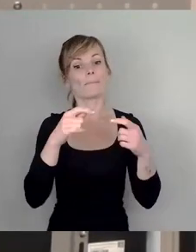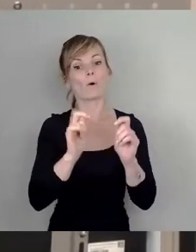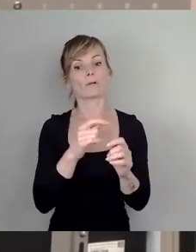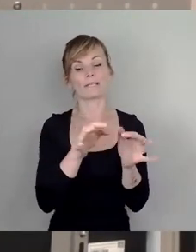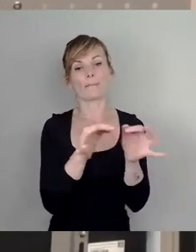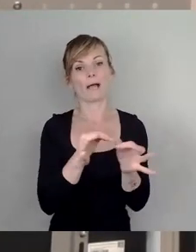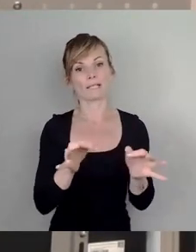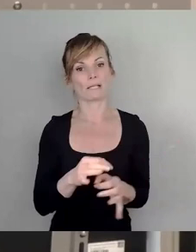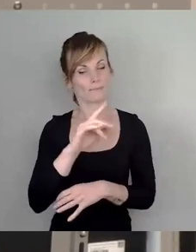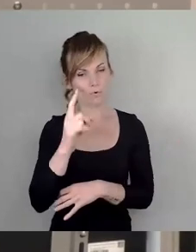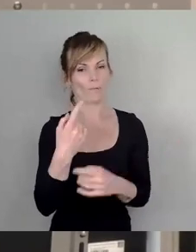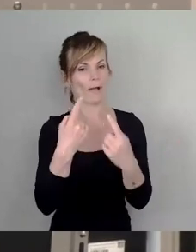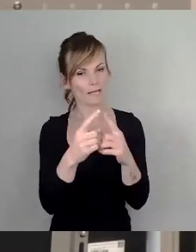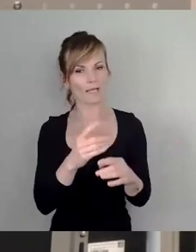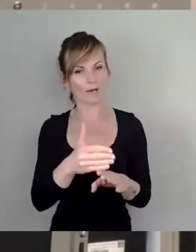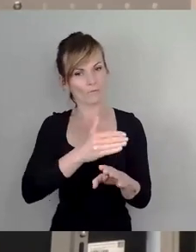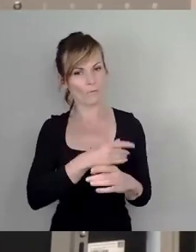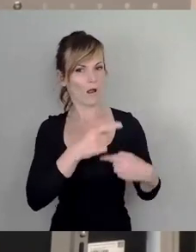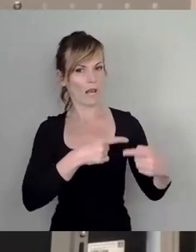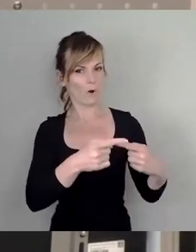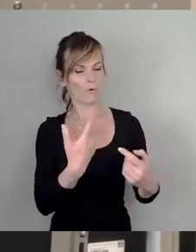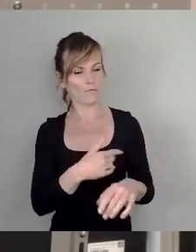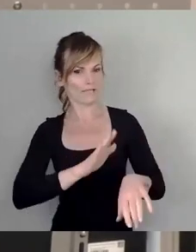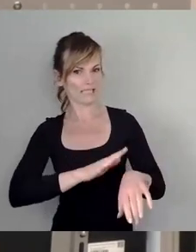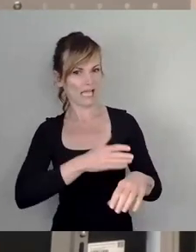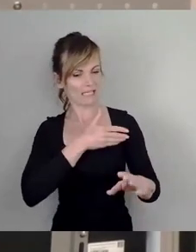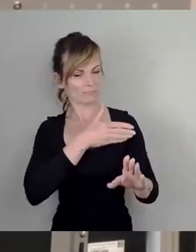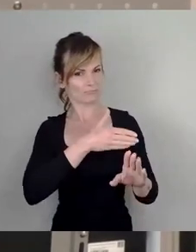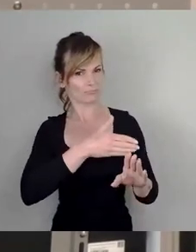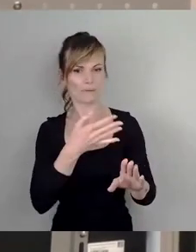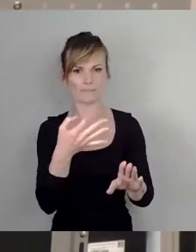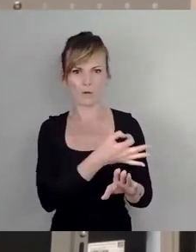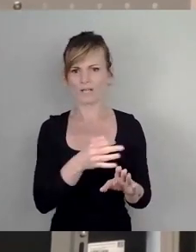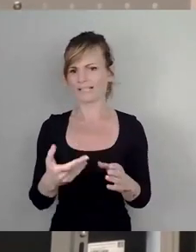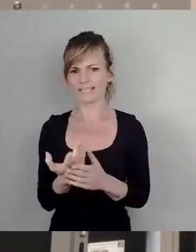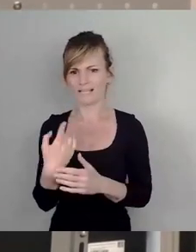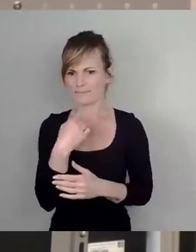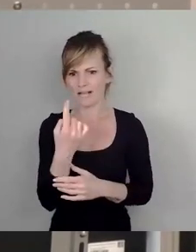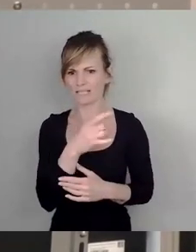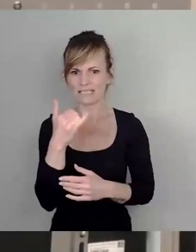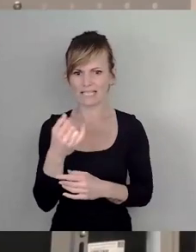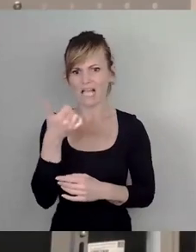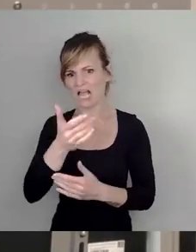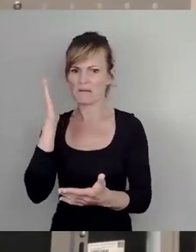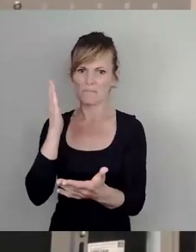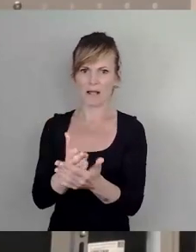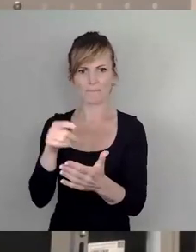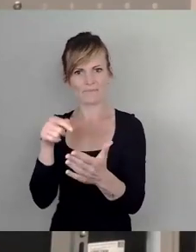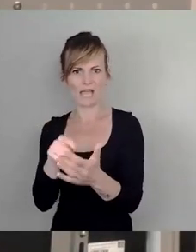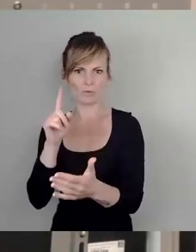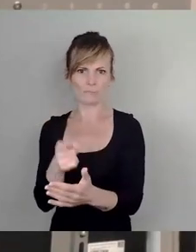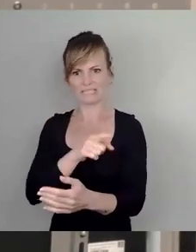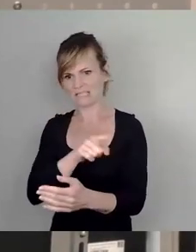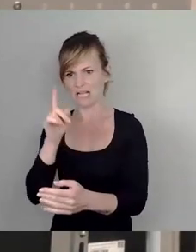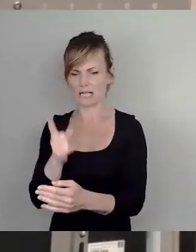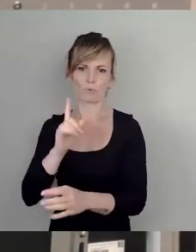sicherlich noch mal einen anderen Vorlauf auch braucht. Deswegen würde es dem Anliegen überhaupt nicht gerecht werden, zu sagen, wir haben ja ein finales Enddatum und bis dahin wird dann